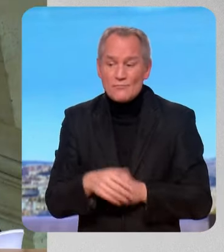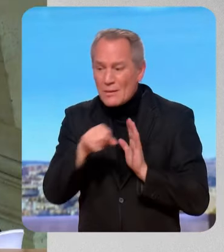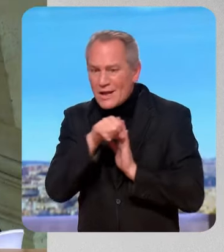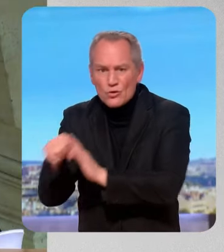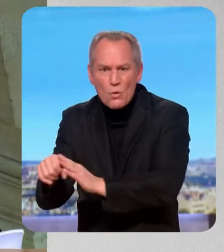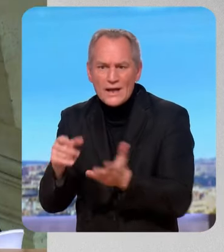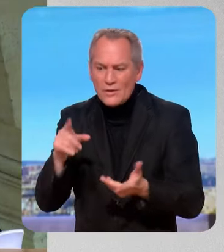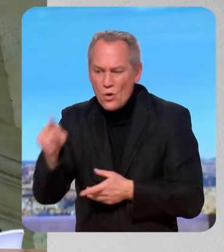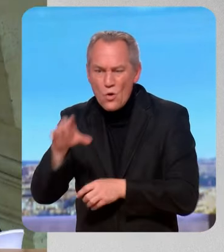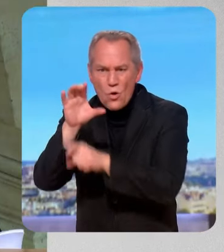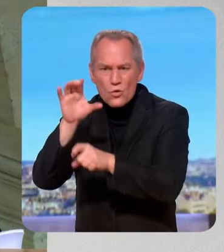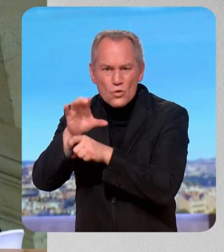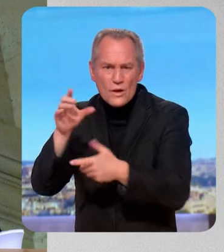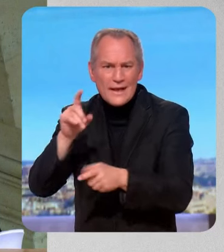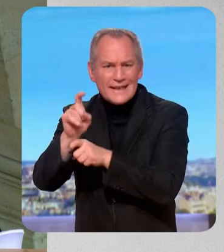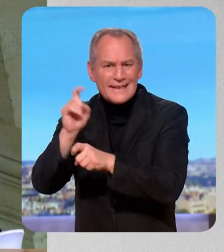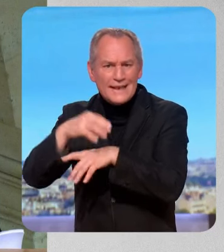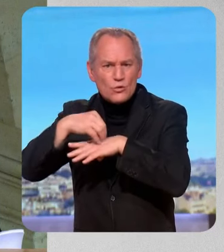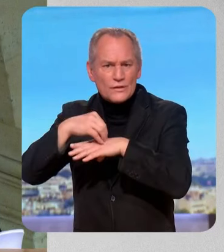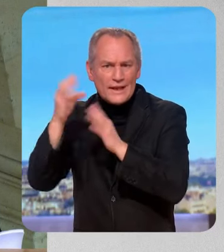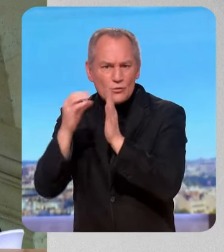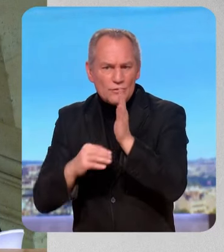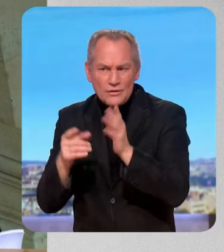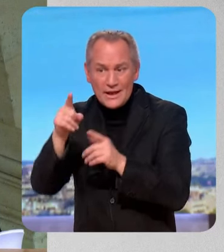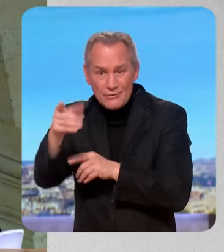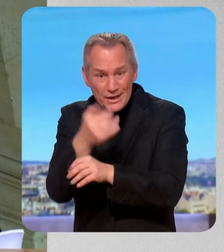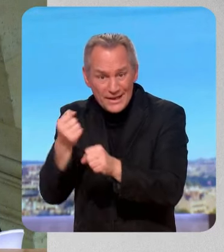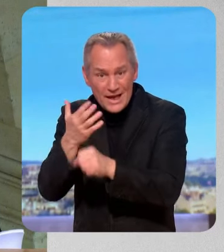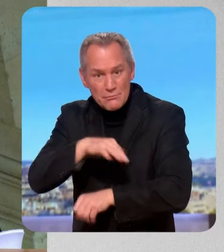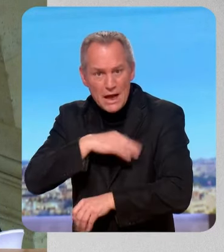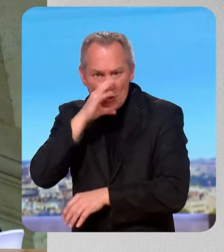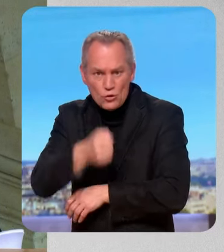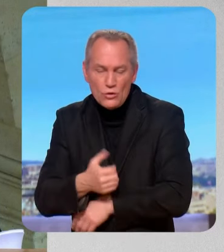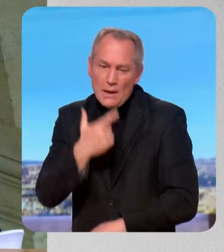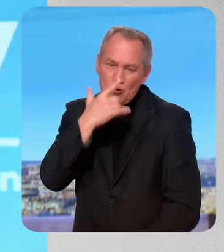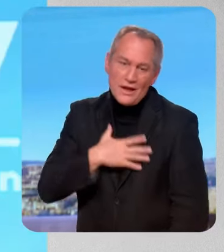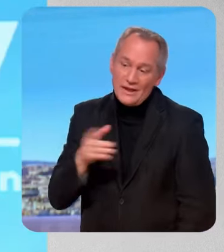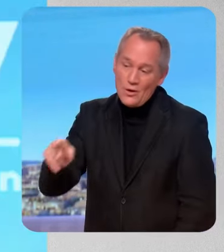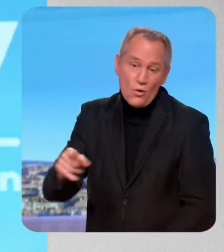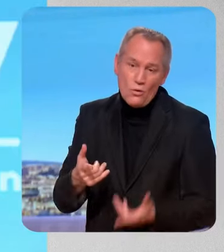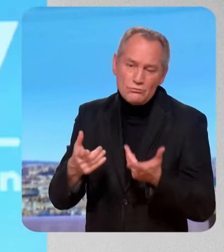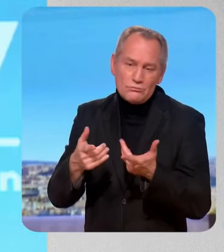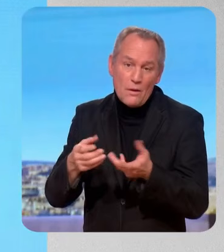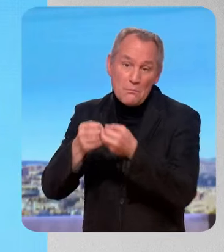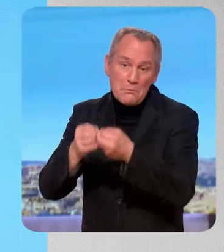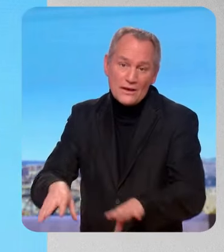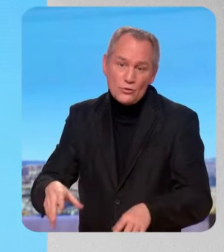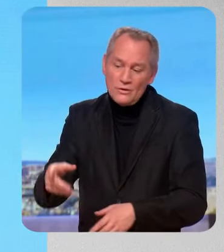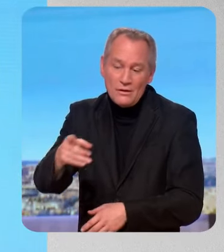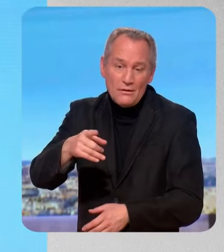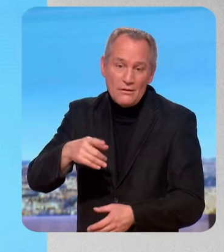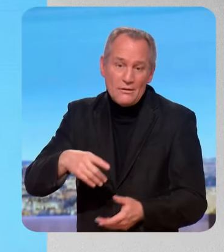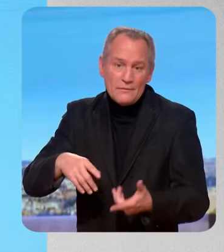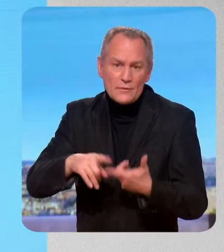républicaine critiquer le Conseil constitutionnel mis en place par De Gaulle, oui, j'y vois, je crois qu seront perdus pour la cause. Vous dites que vous faites un